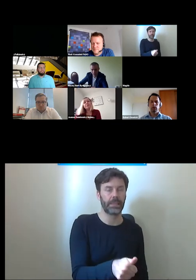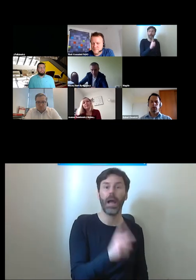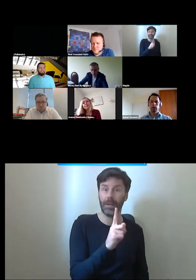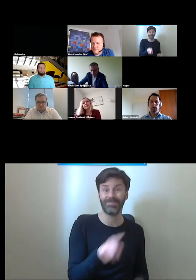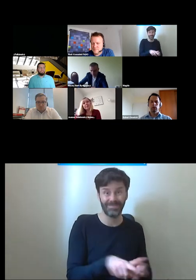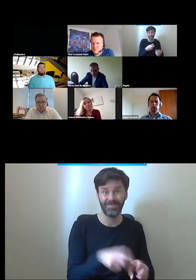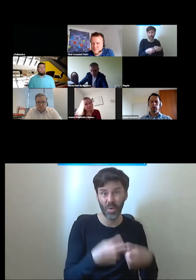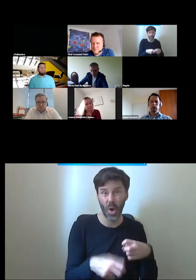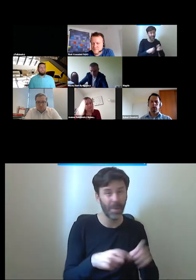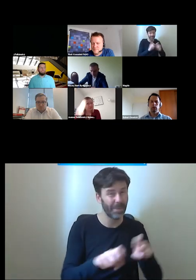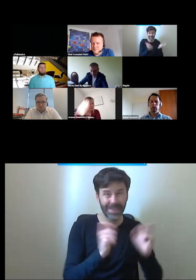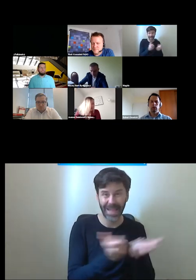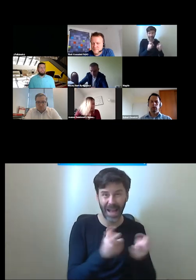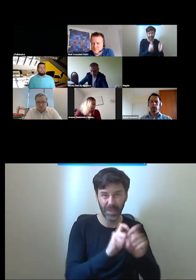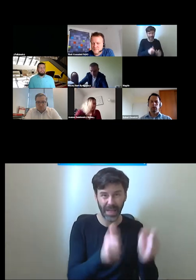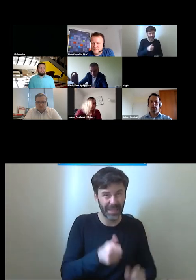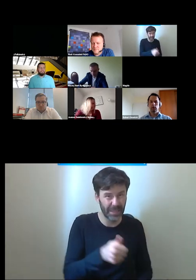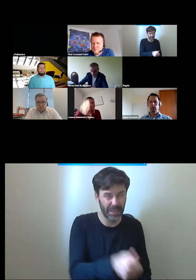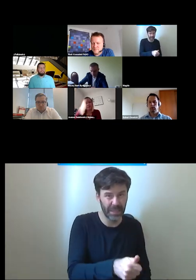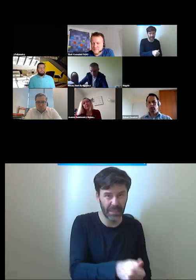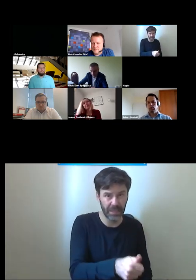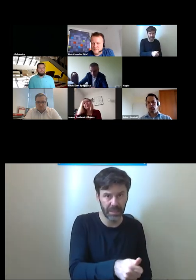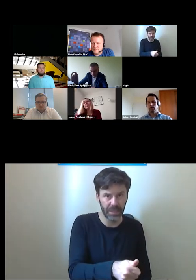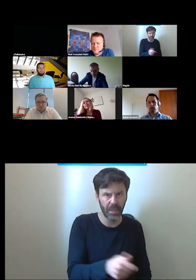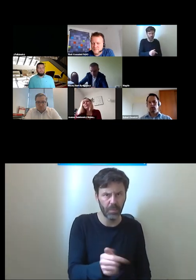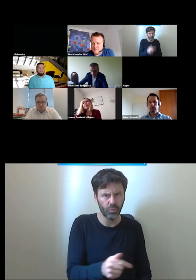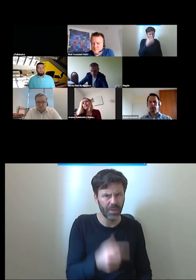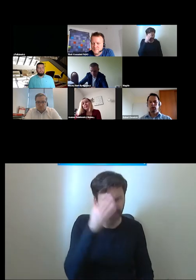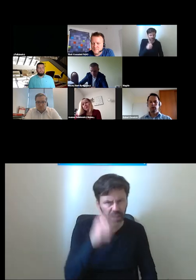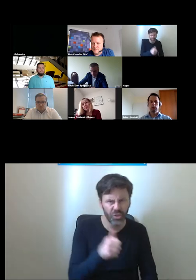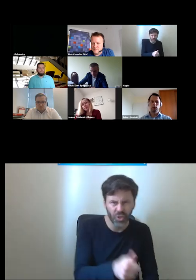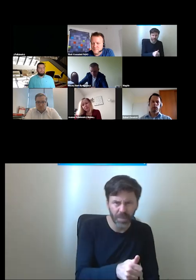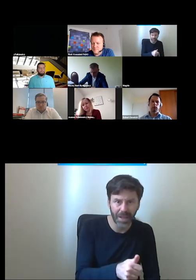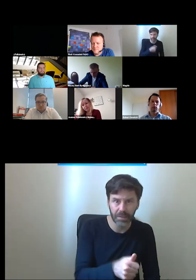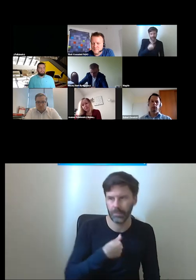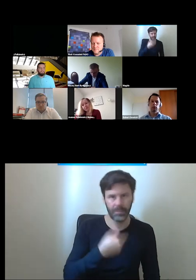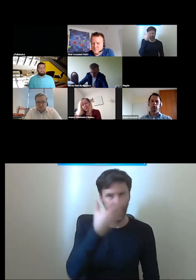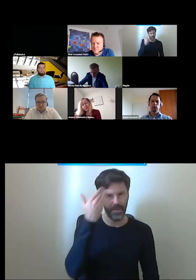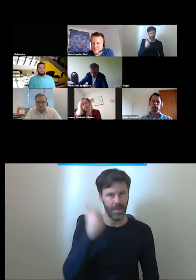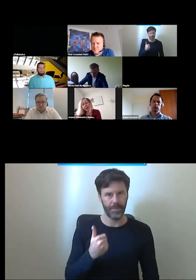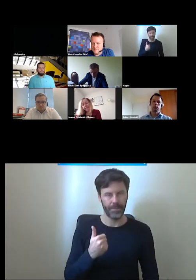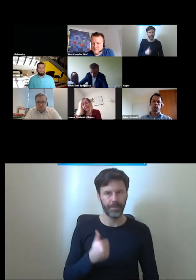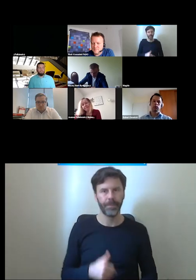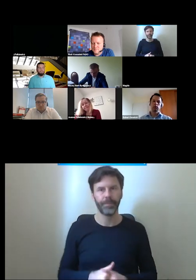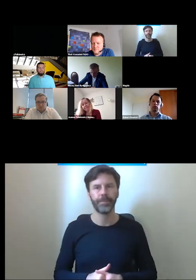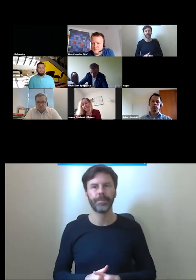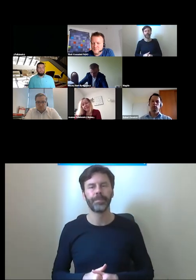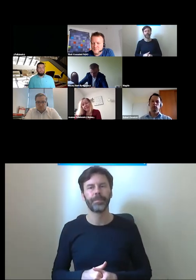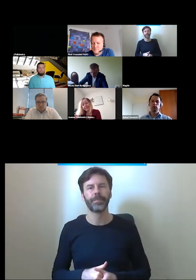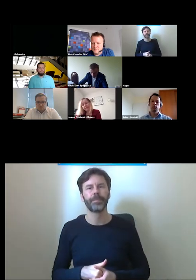gdzie muszę się zorientować że ten guzik trzeba trzymać problemem w kwestii